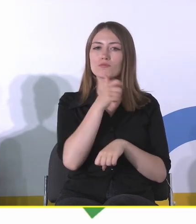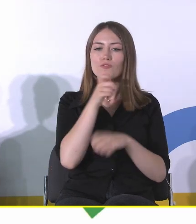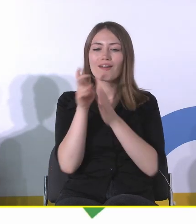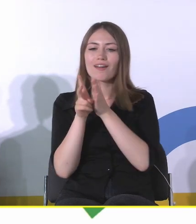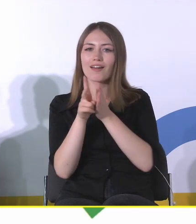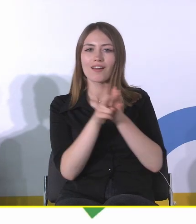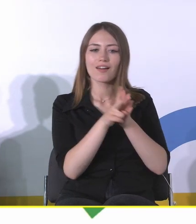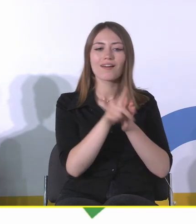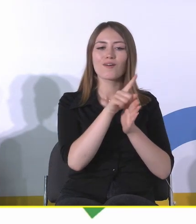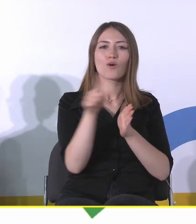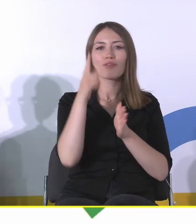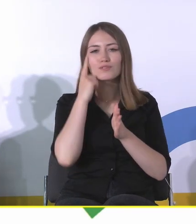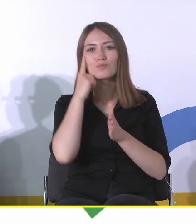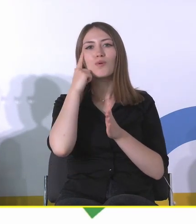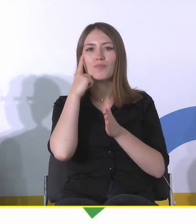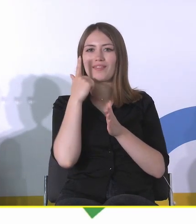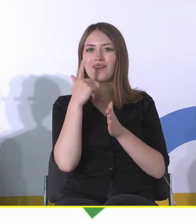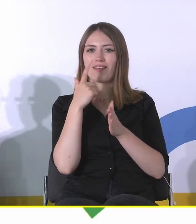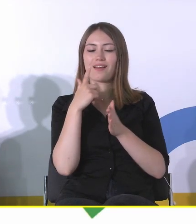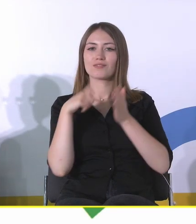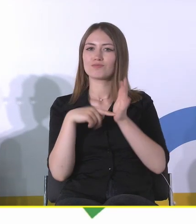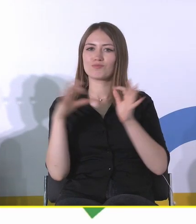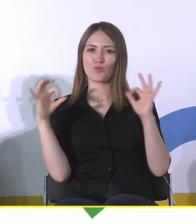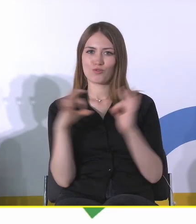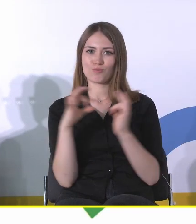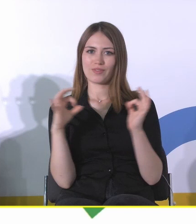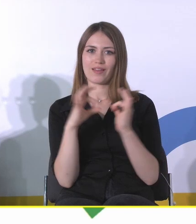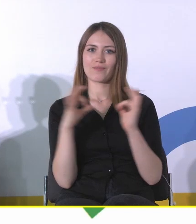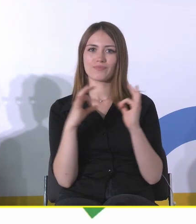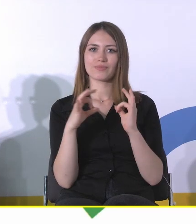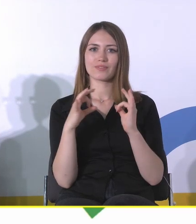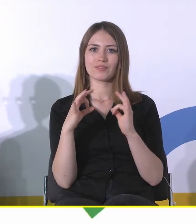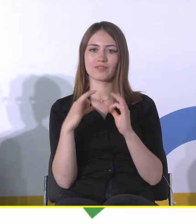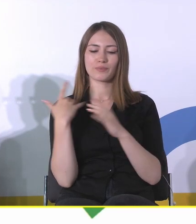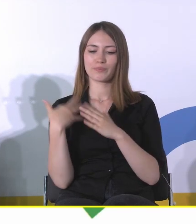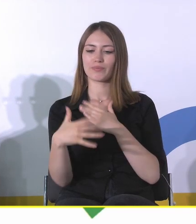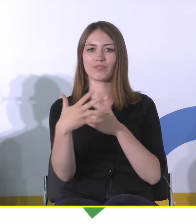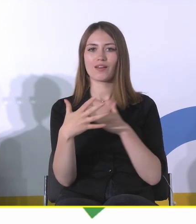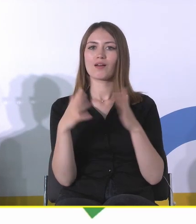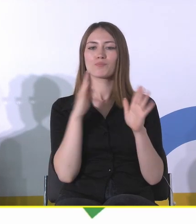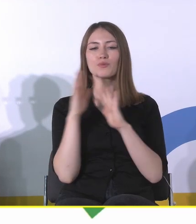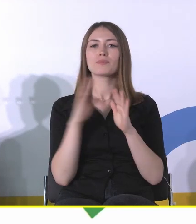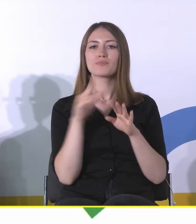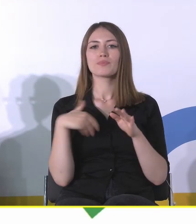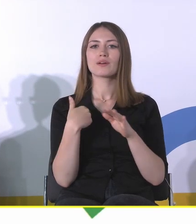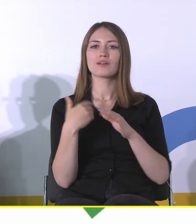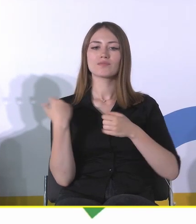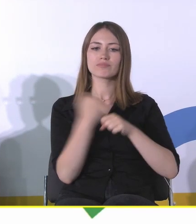pracowników i szło to strasznie. Po prostu to było, jak stworzyliśmy całą taką konstrukcję też specjalny